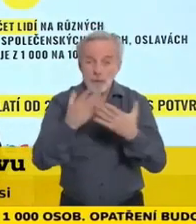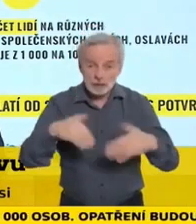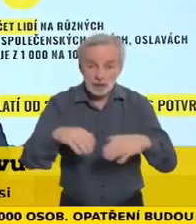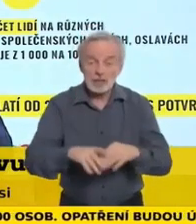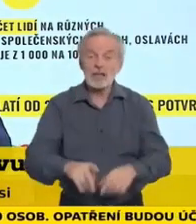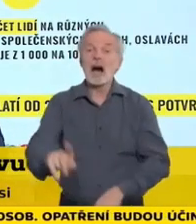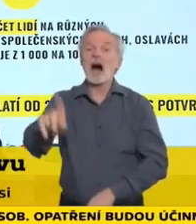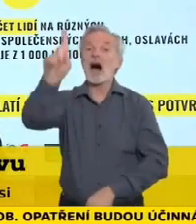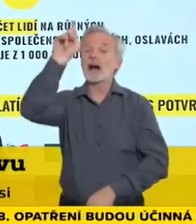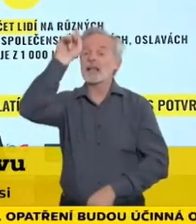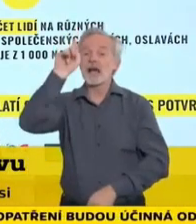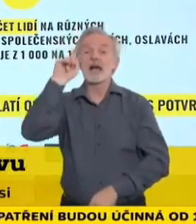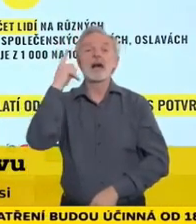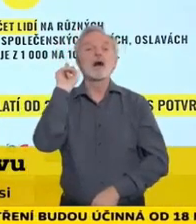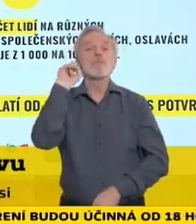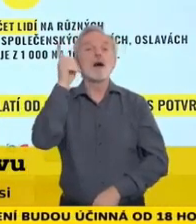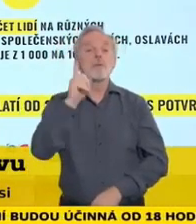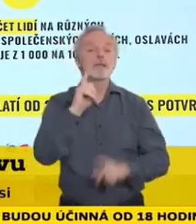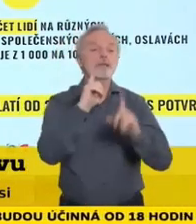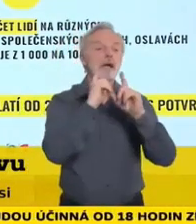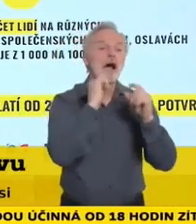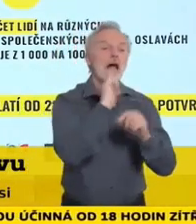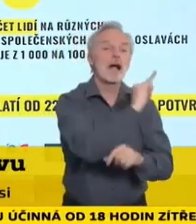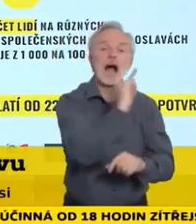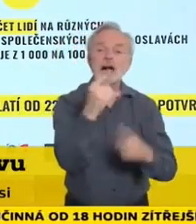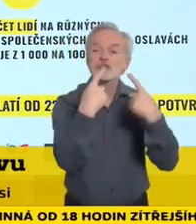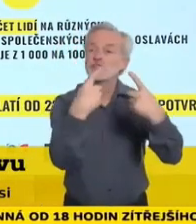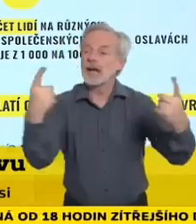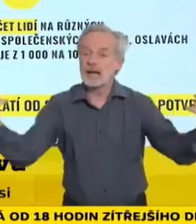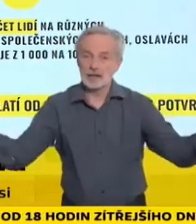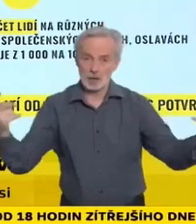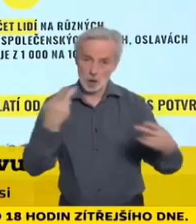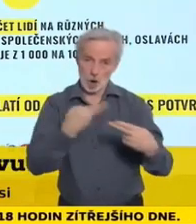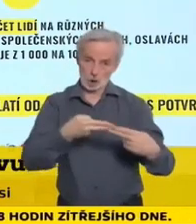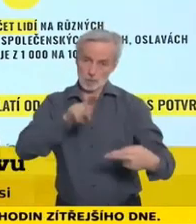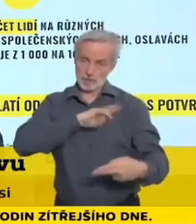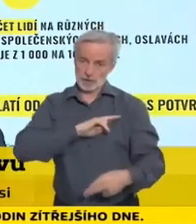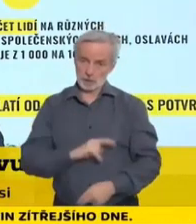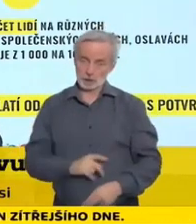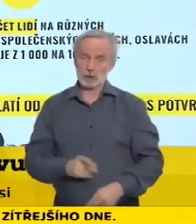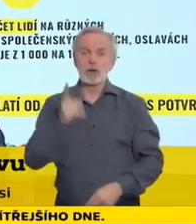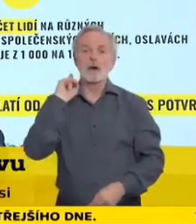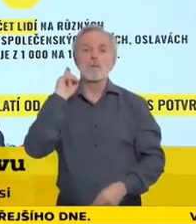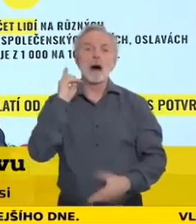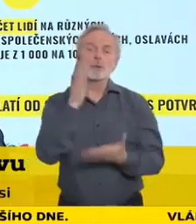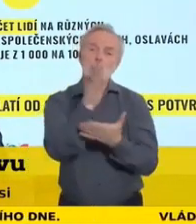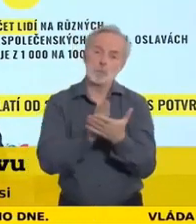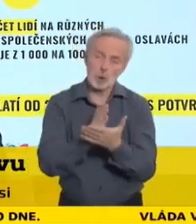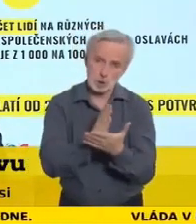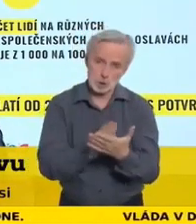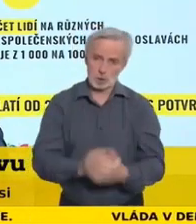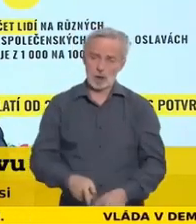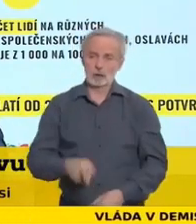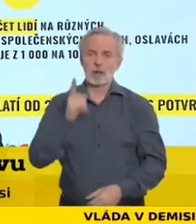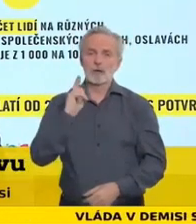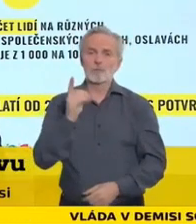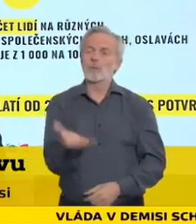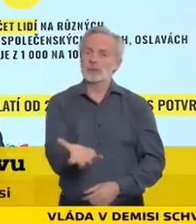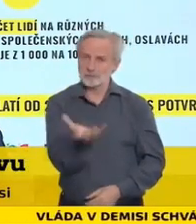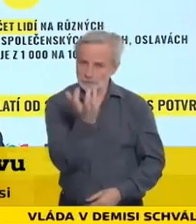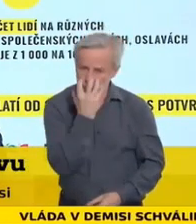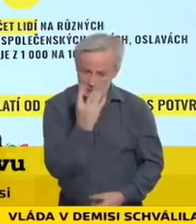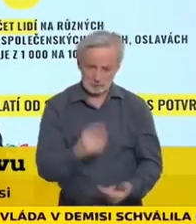každého, bez toho, aniž lidé by dodržovali ta opatření, bez toho, aniž by se šli nechat na očkovat, to